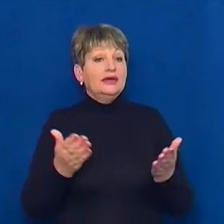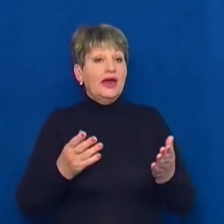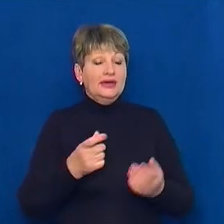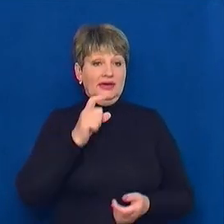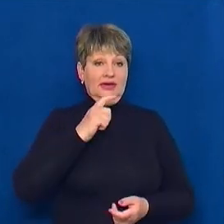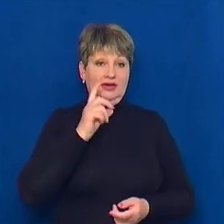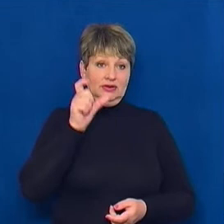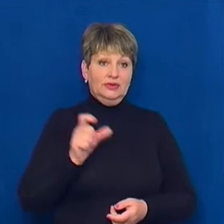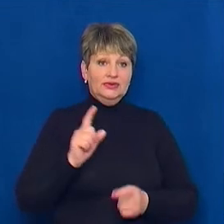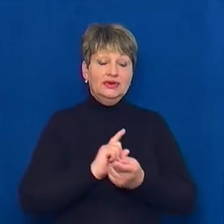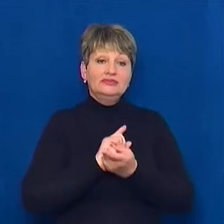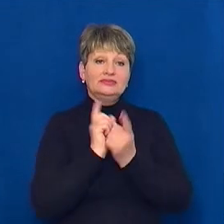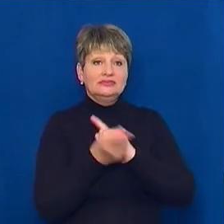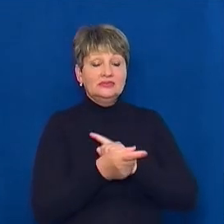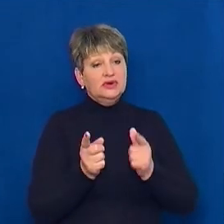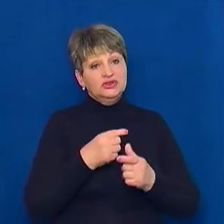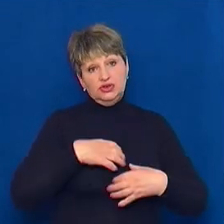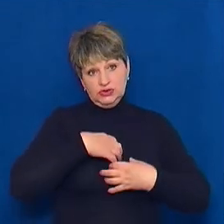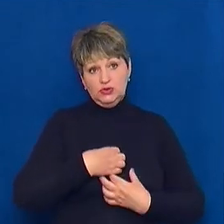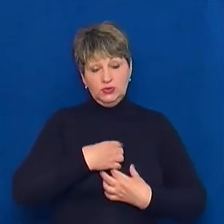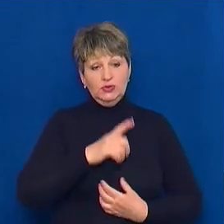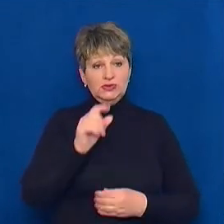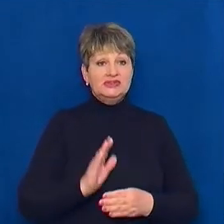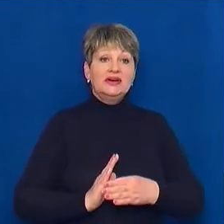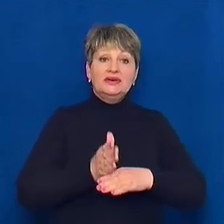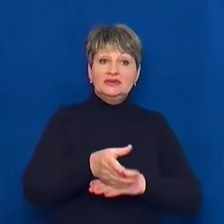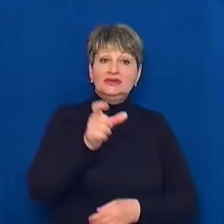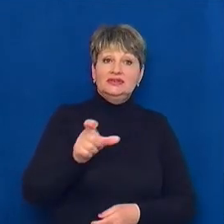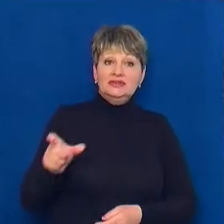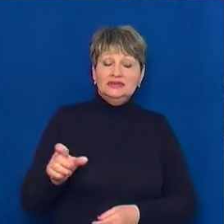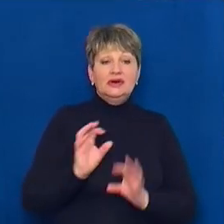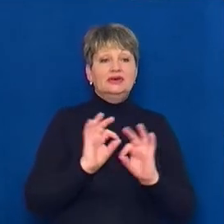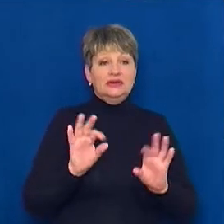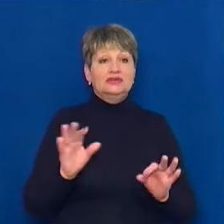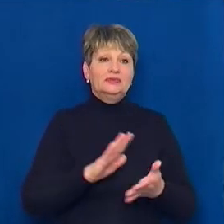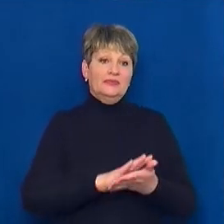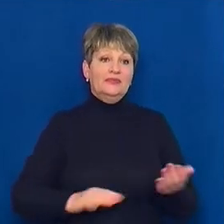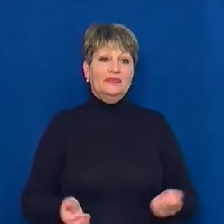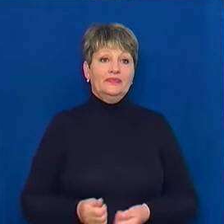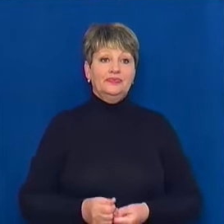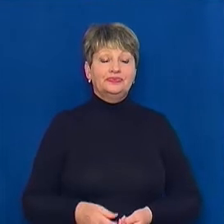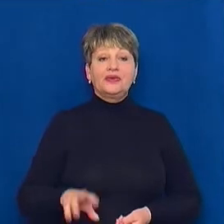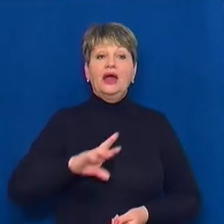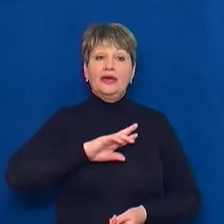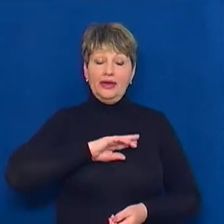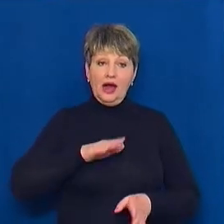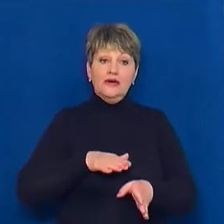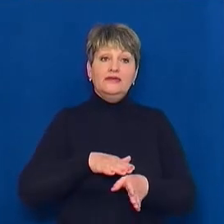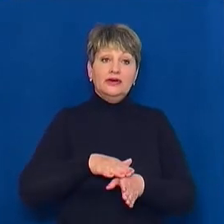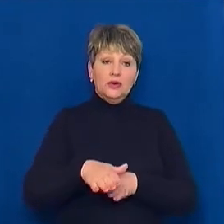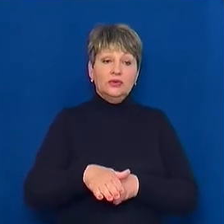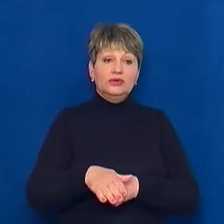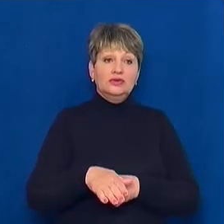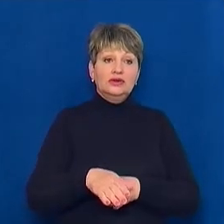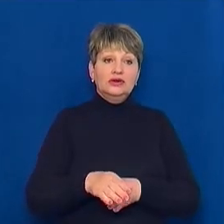працівники музею та чи сумують вони за відвідувачами, знає Ірина Філенко. Я виконувала роль Соломії Крушельницької.